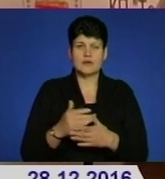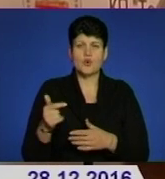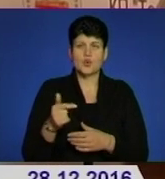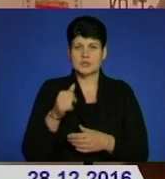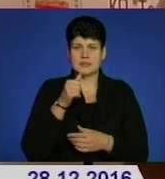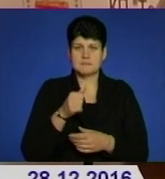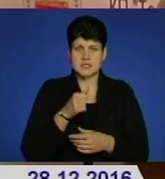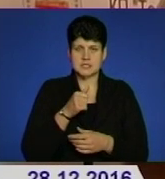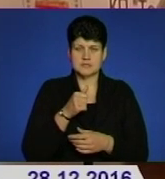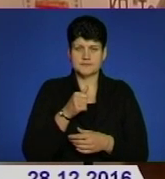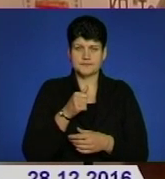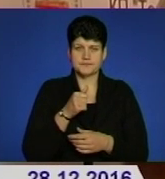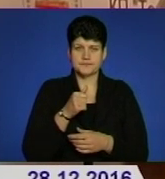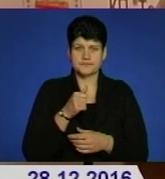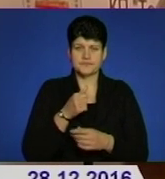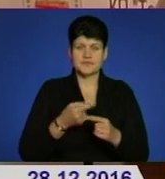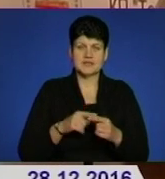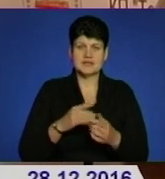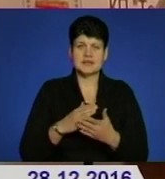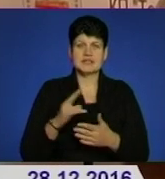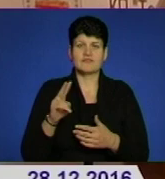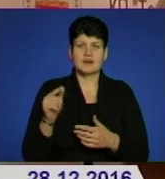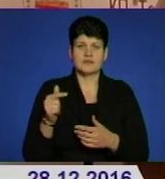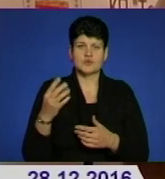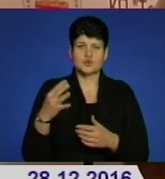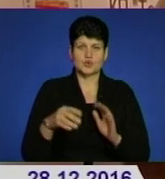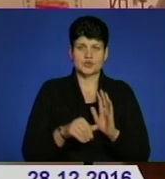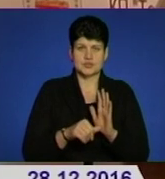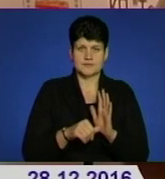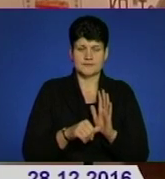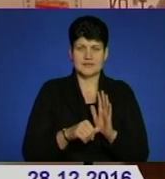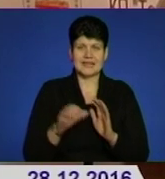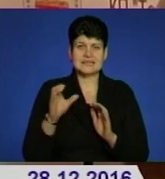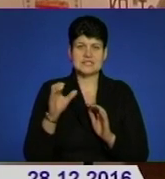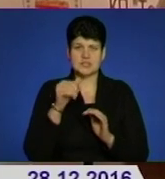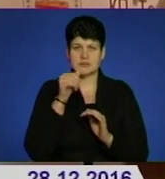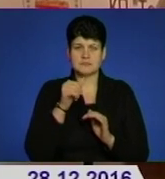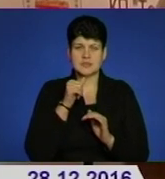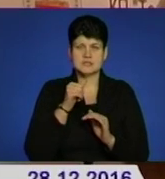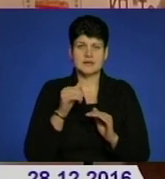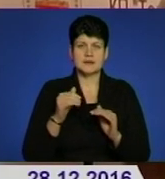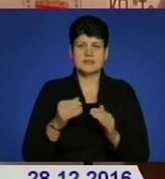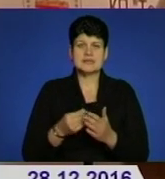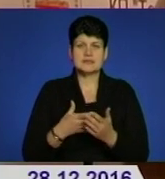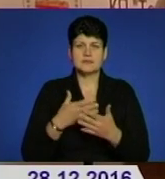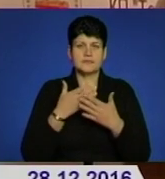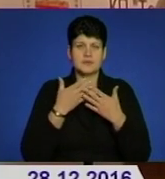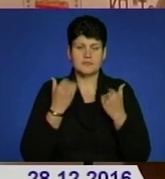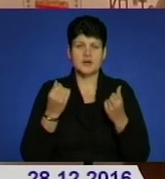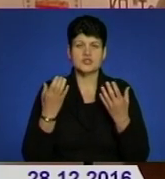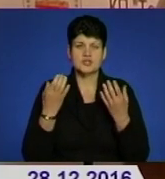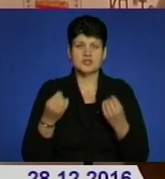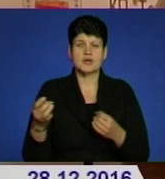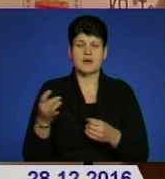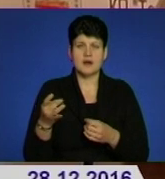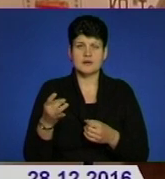місяць 2,46. На січень місяць ціни ще не встановлені, тому що це ще раз іде